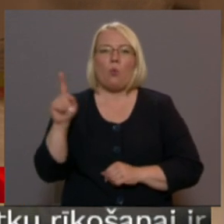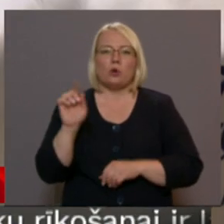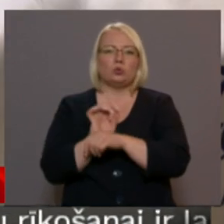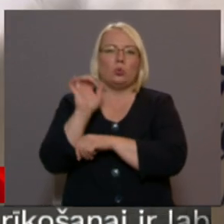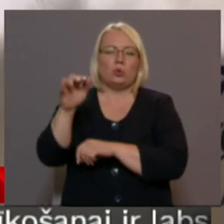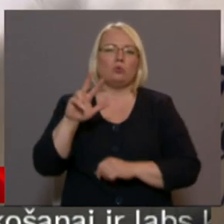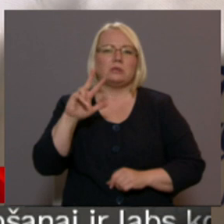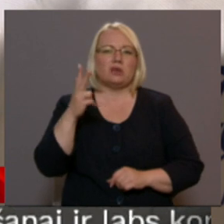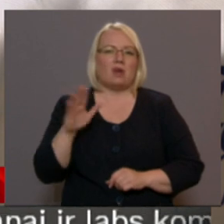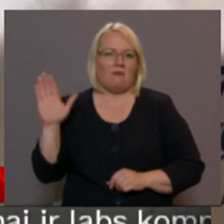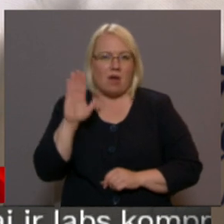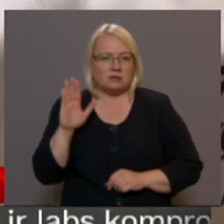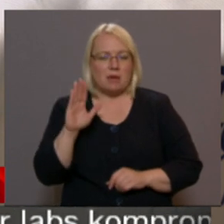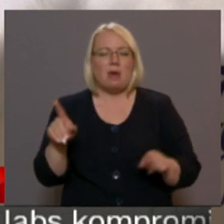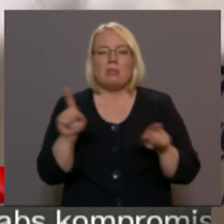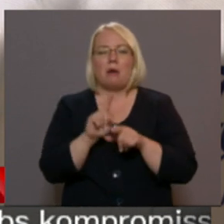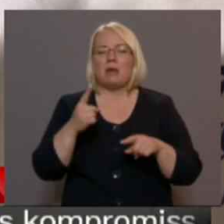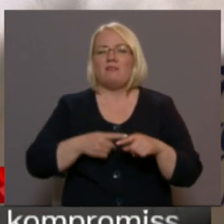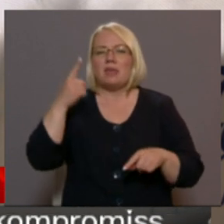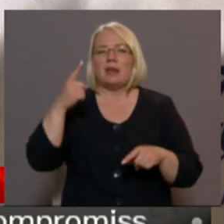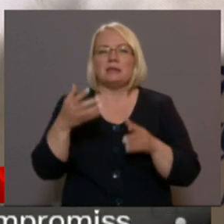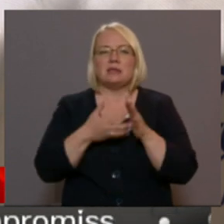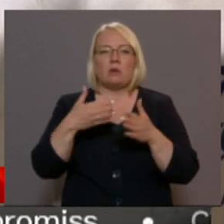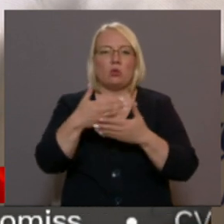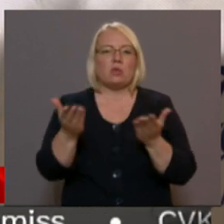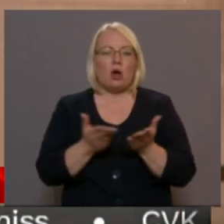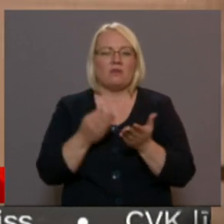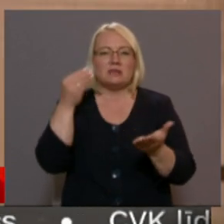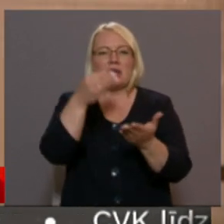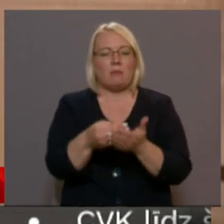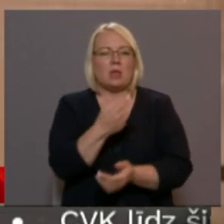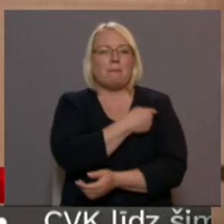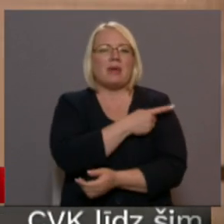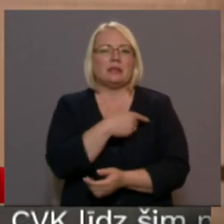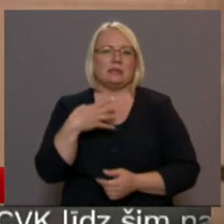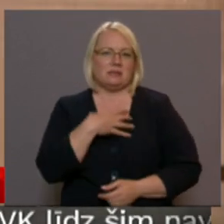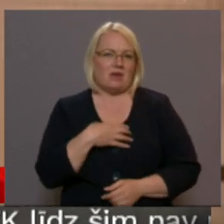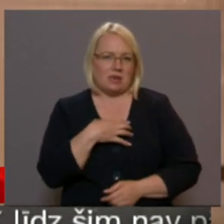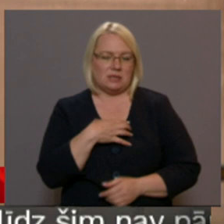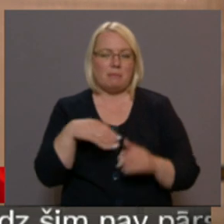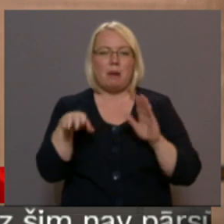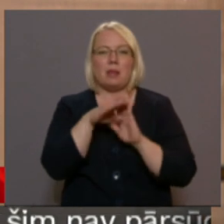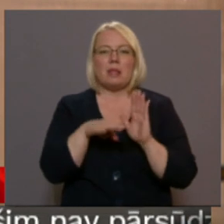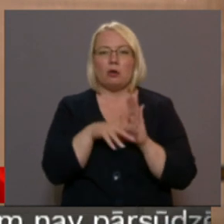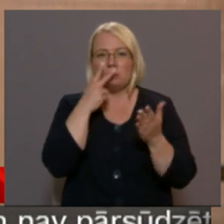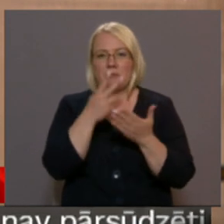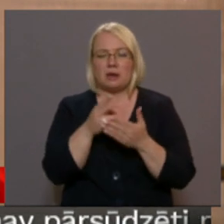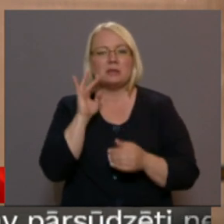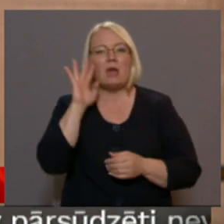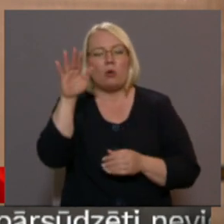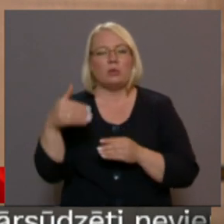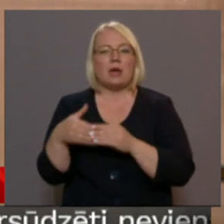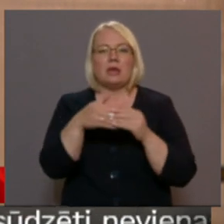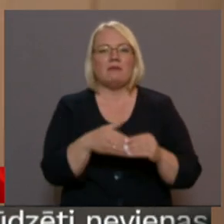trešajām valstīm. Tāpat vienreiz lietojumos trauks varēs iegādāties medicīnas vaidzībā. Likums paredz nākotnē ieviest